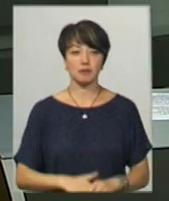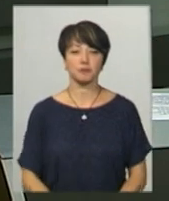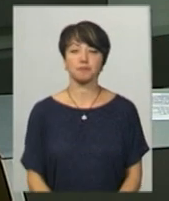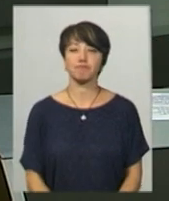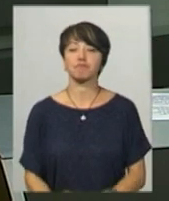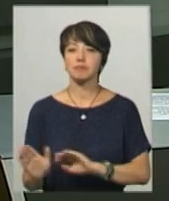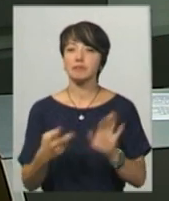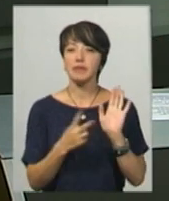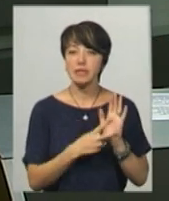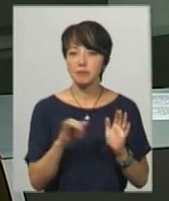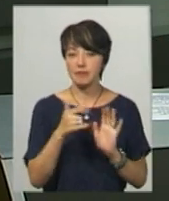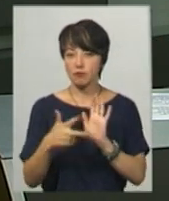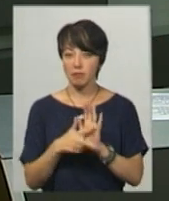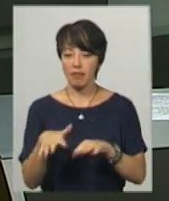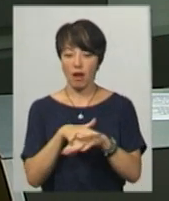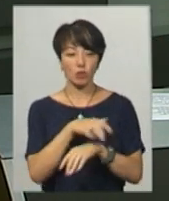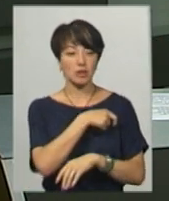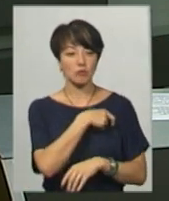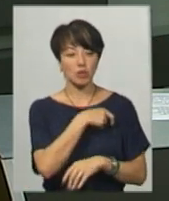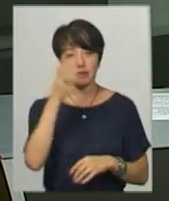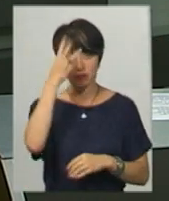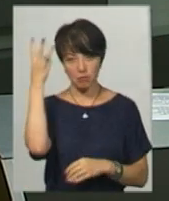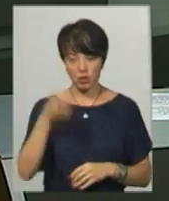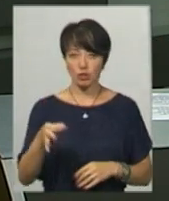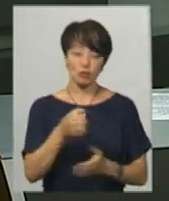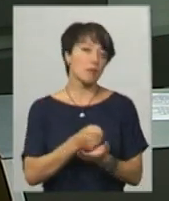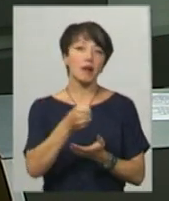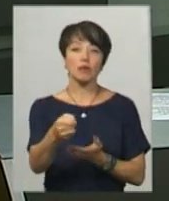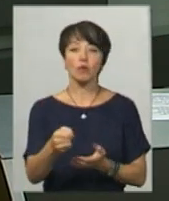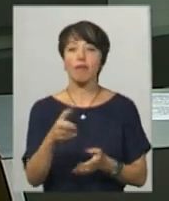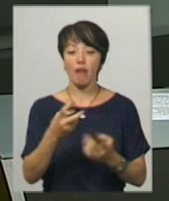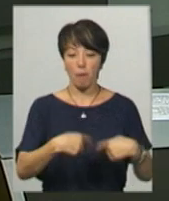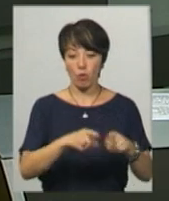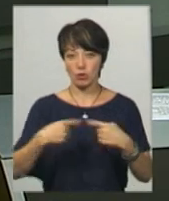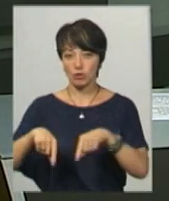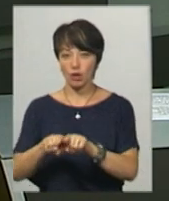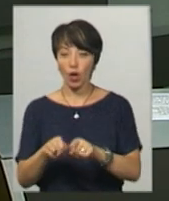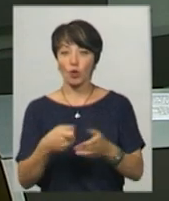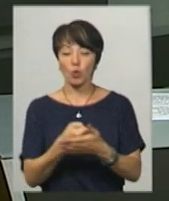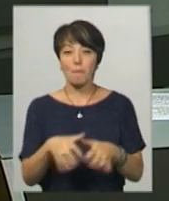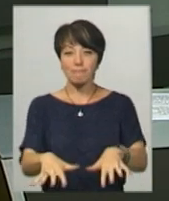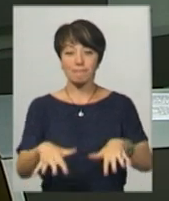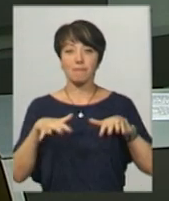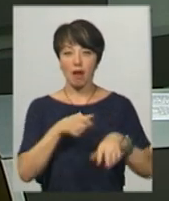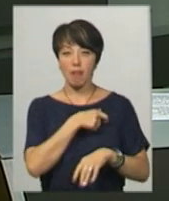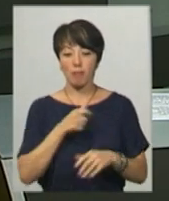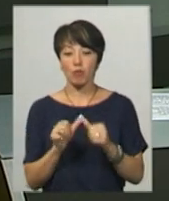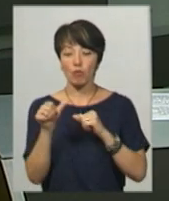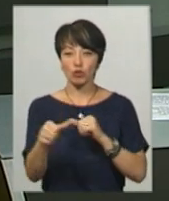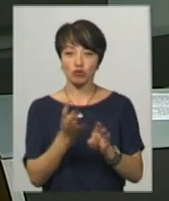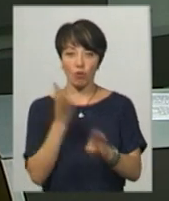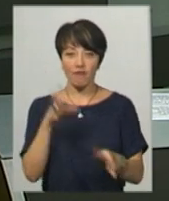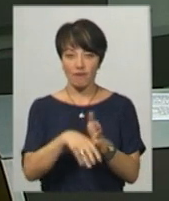Сім із восьми чиних народних депутатів з Хмельниччини балотуються на мажоритарних округах до парламенту на позачергових